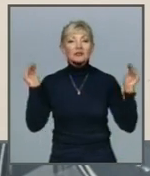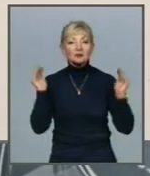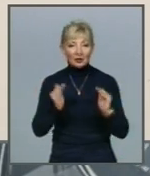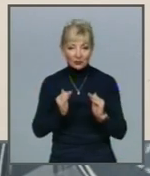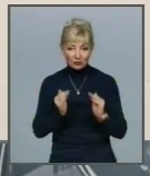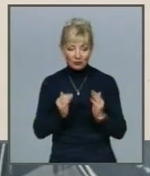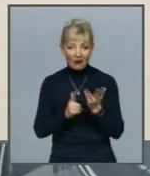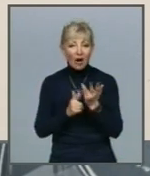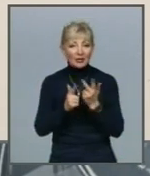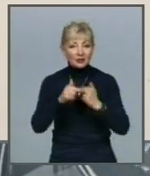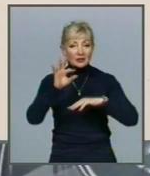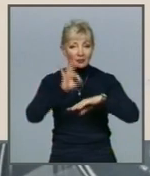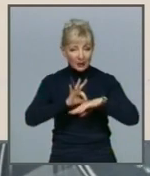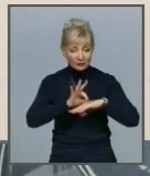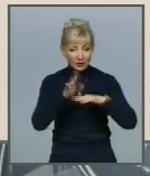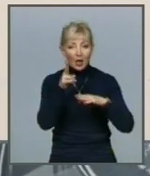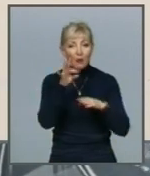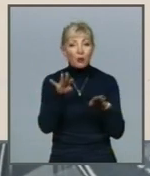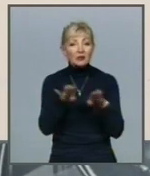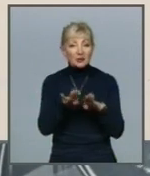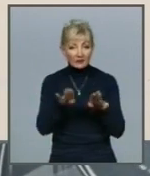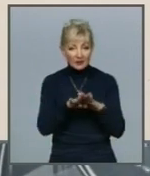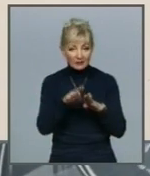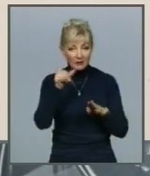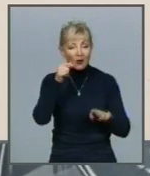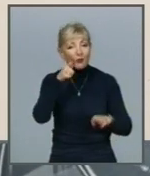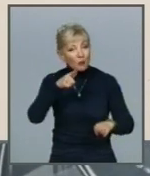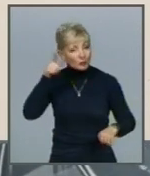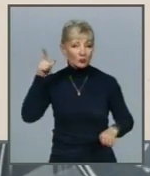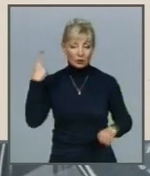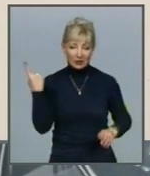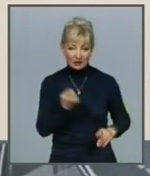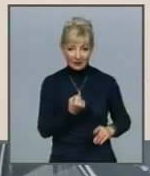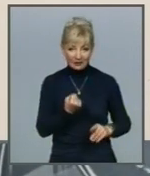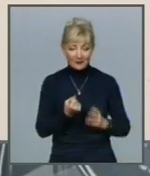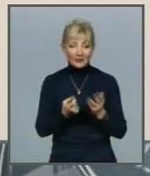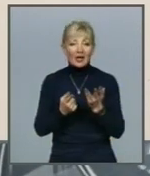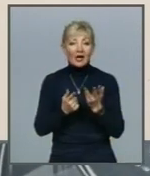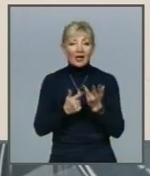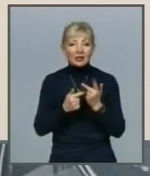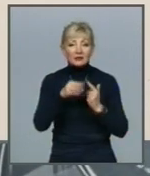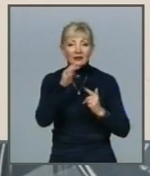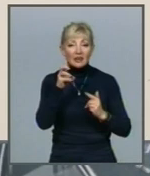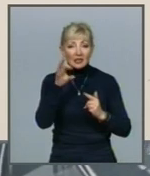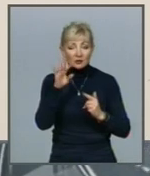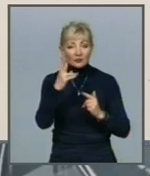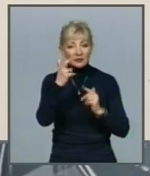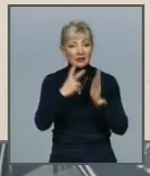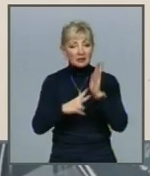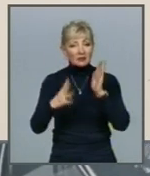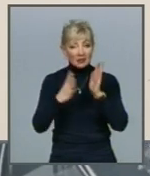кількості захворівших в порівнянні з позаминулим тижнем Кількість тестувань в нас 279